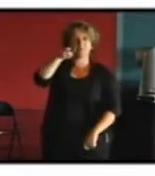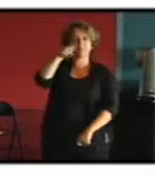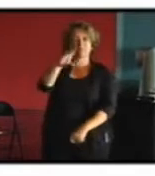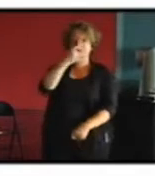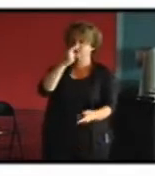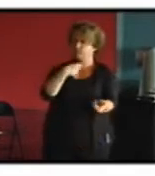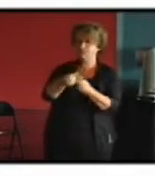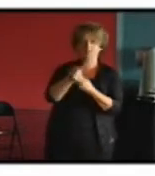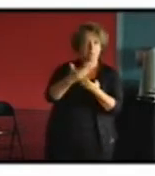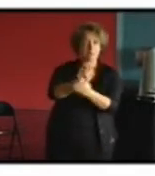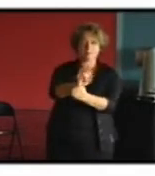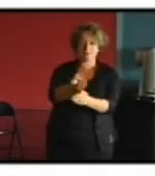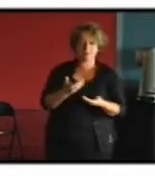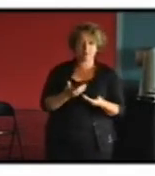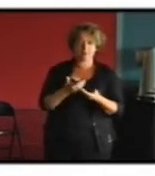voilà